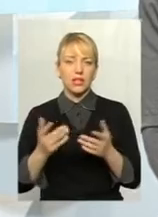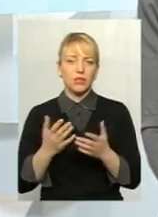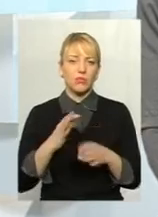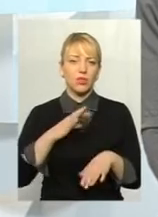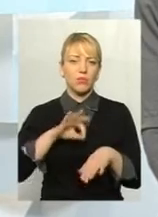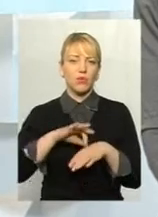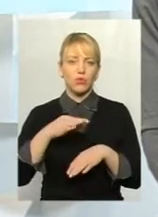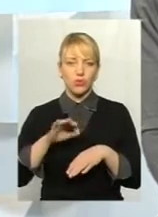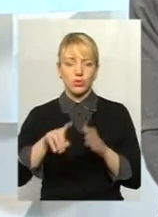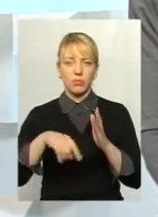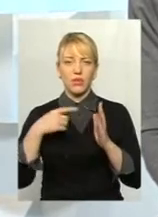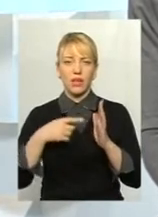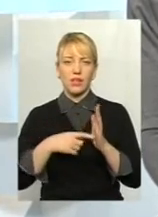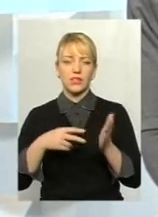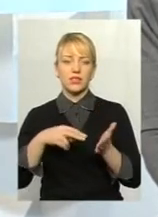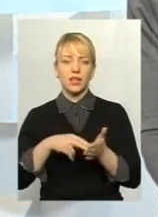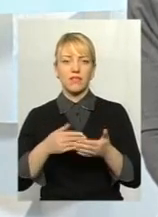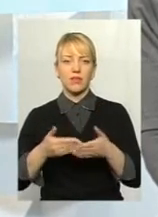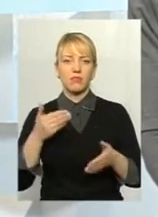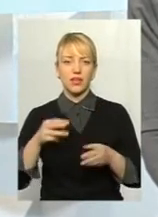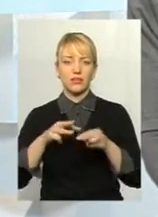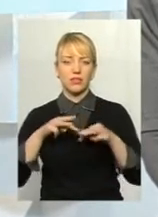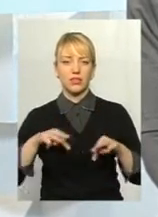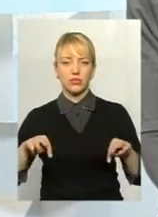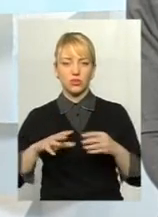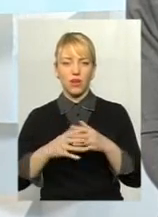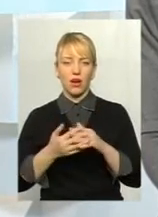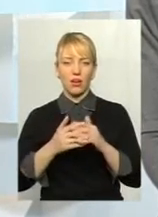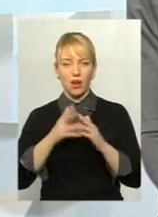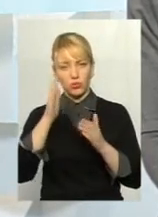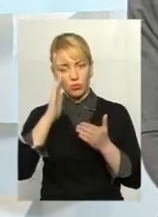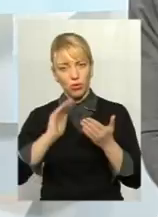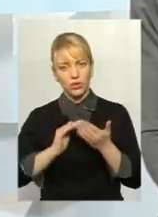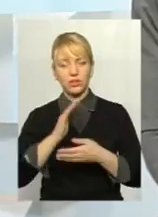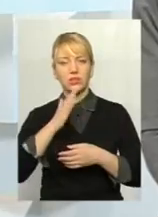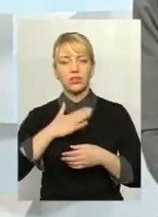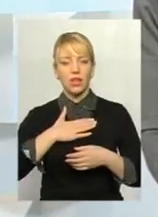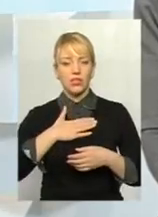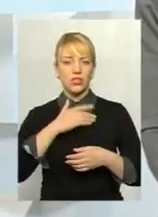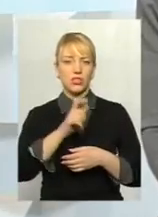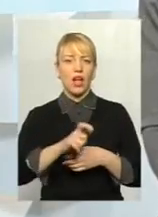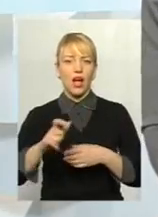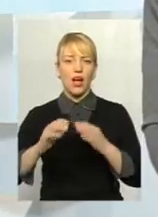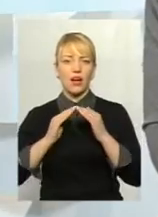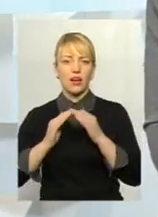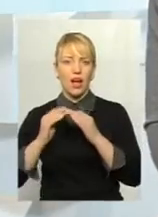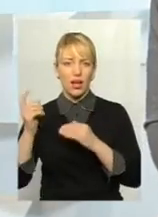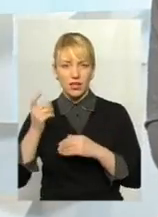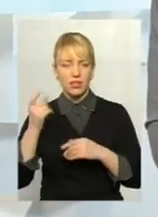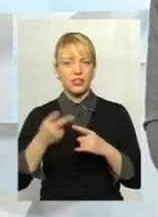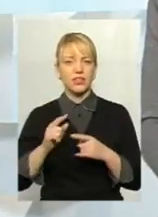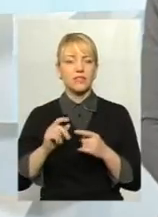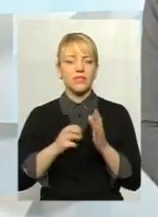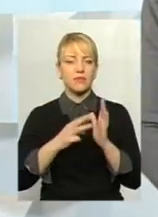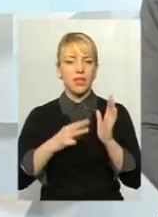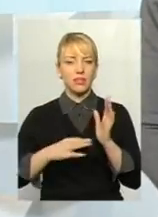питання ставили перед міністром аграрної політики наші аграрії, аграрії із 17 областей,